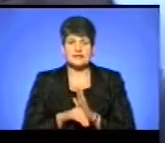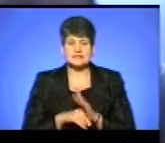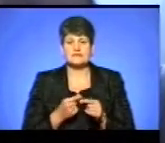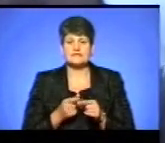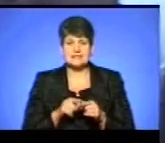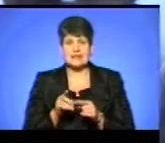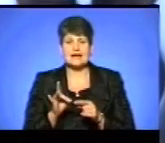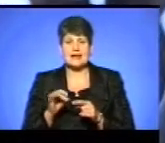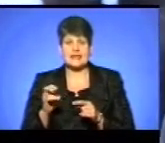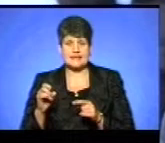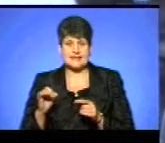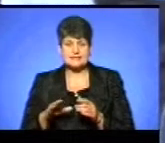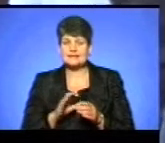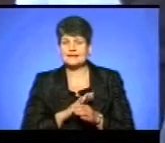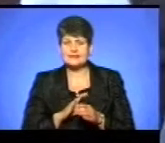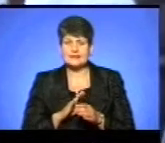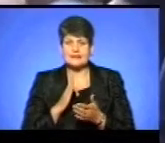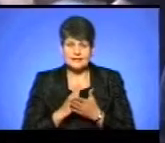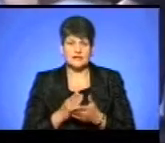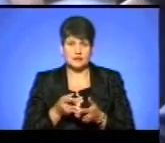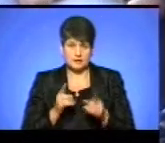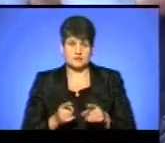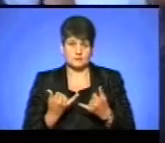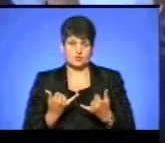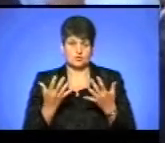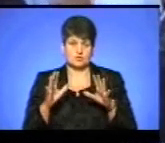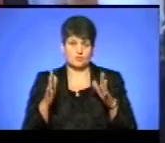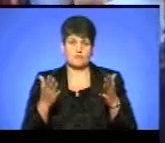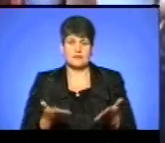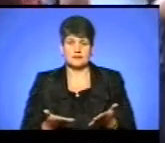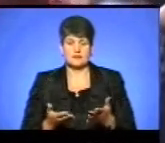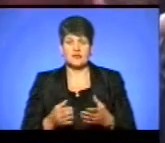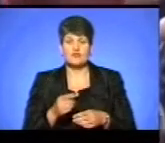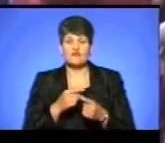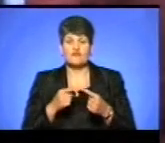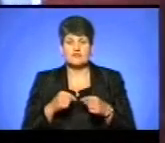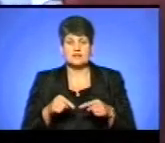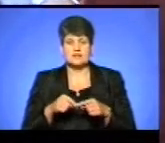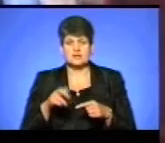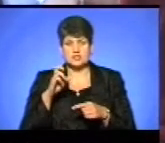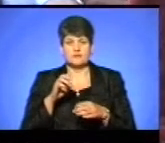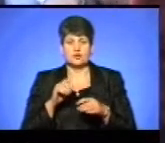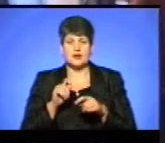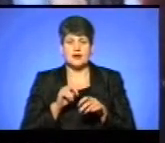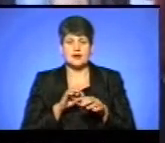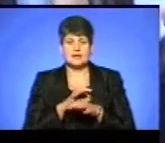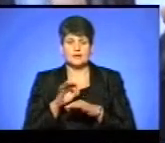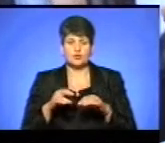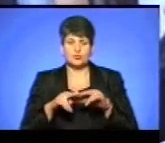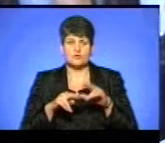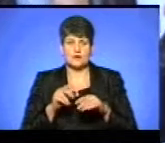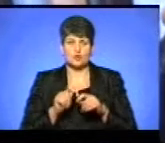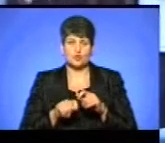скасовані, вони є чинними на даний момент. Відділ державного архітектурно-будівельного контролю Тернопільської